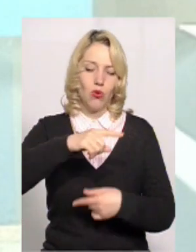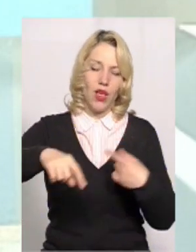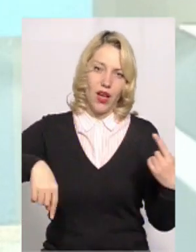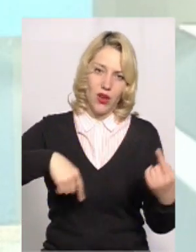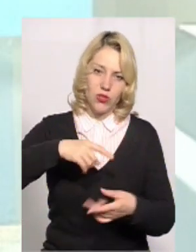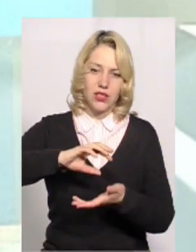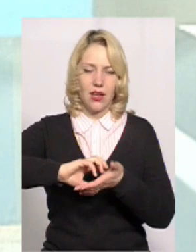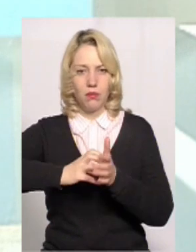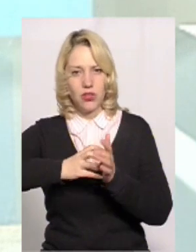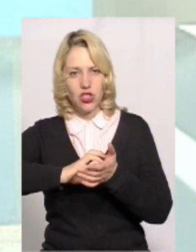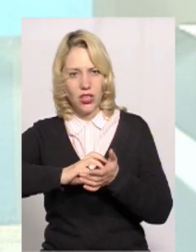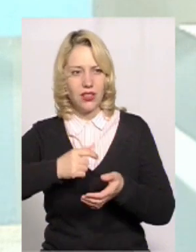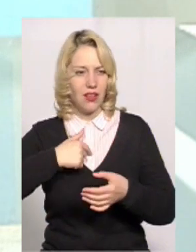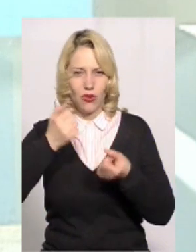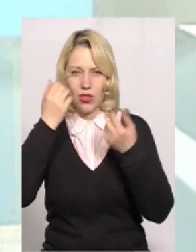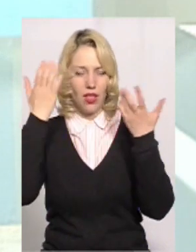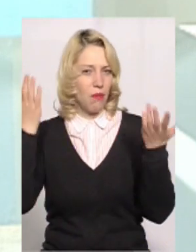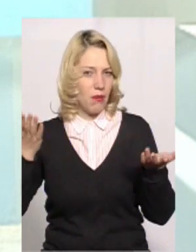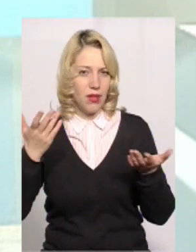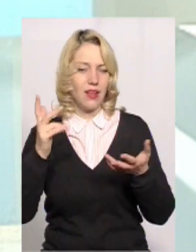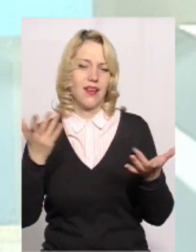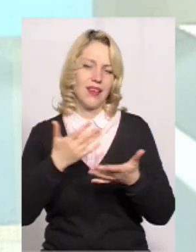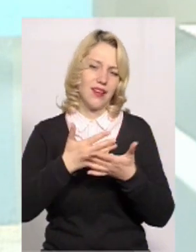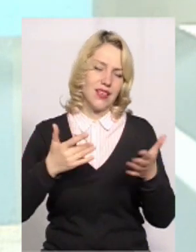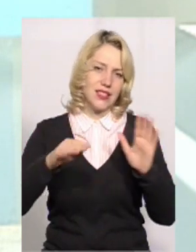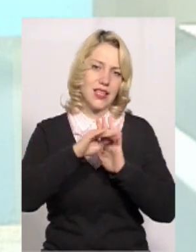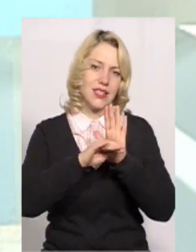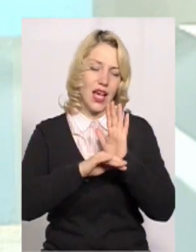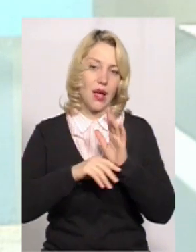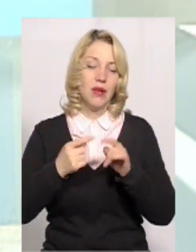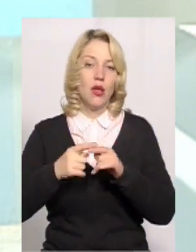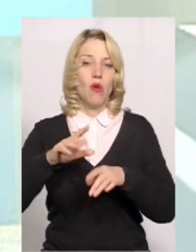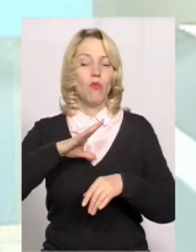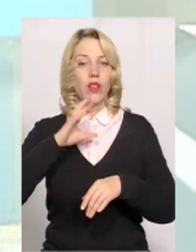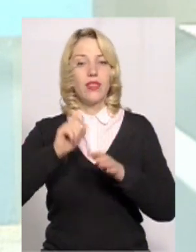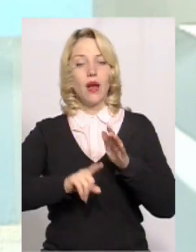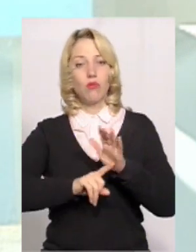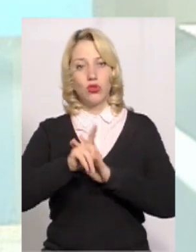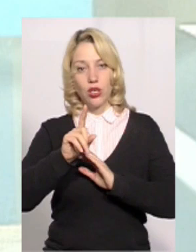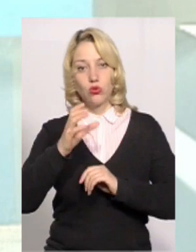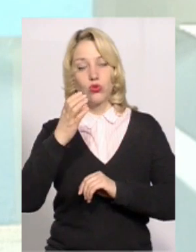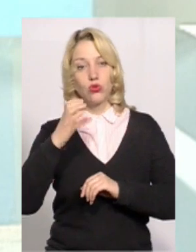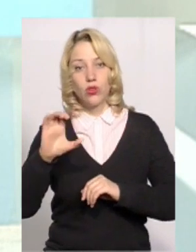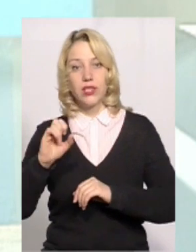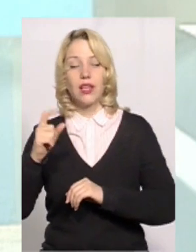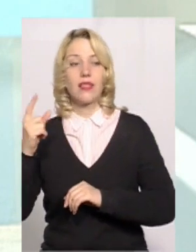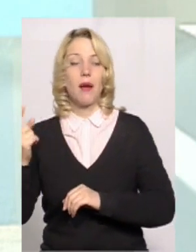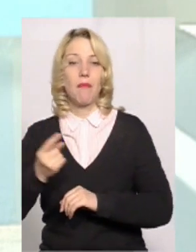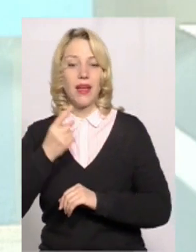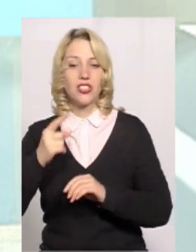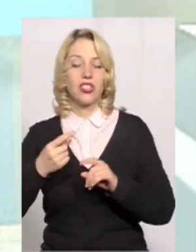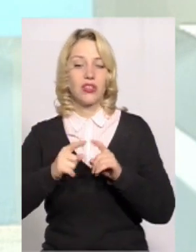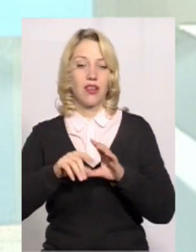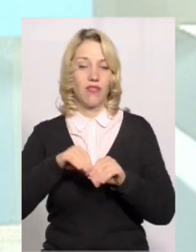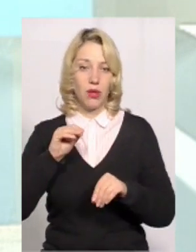і печень є, і там, я вже не пам'ятаю, як там, от, різні ці схеми були на початку століття, так, на перших отих виборів.